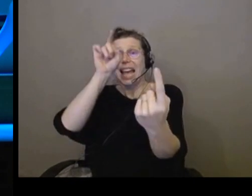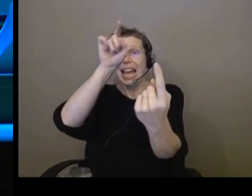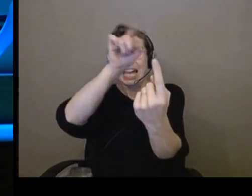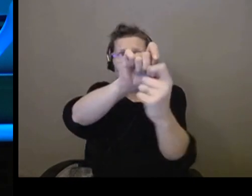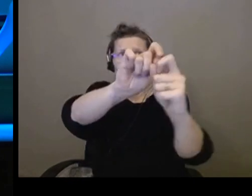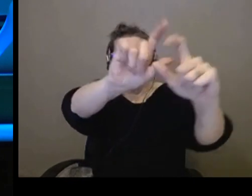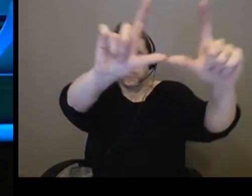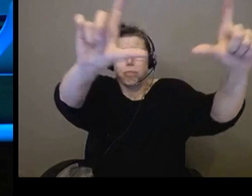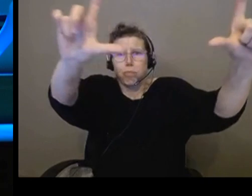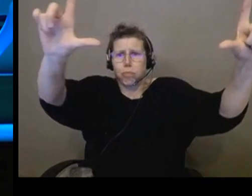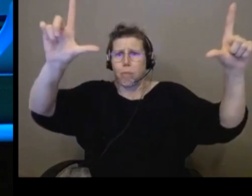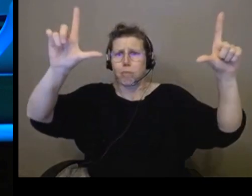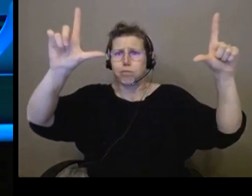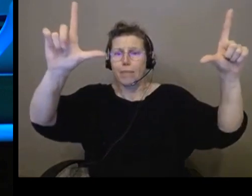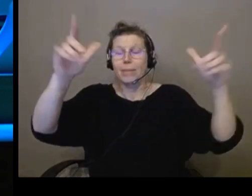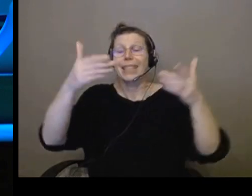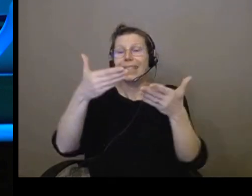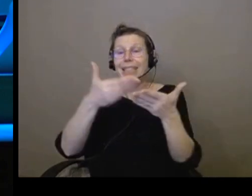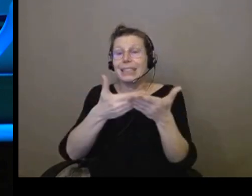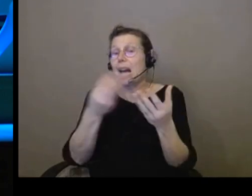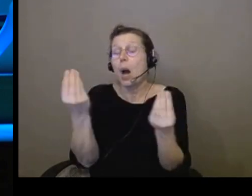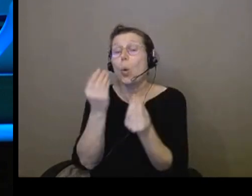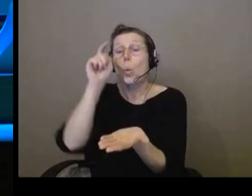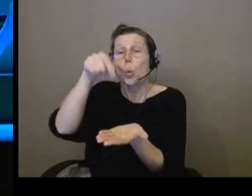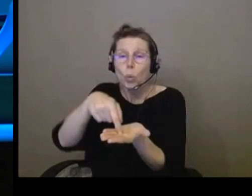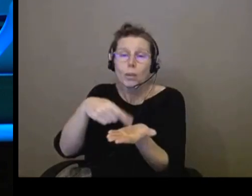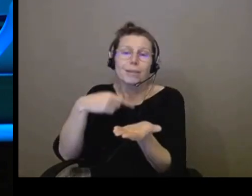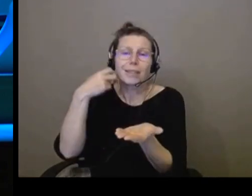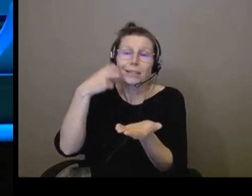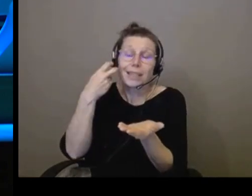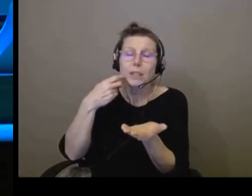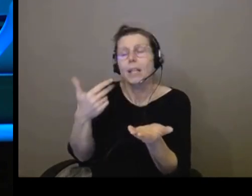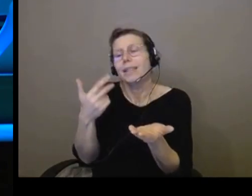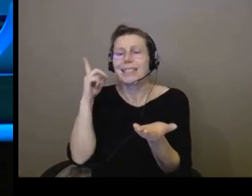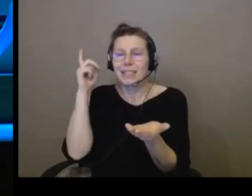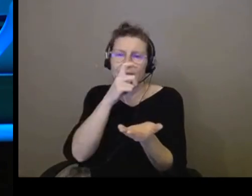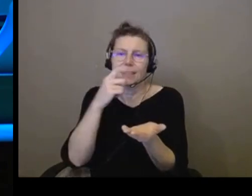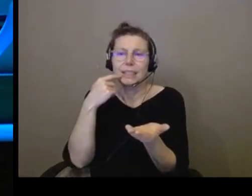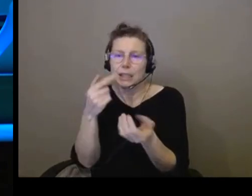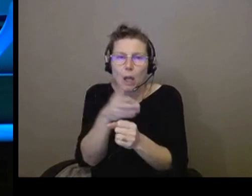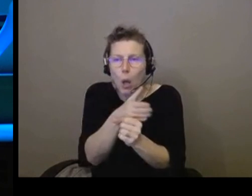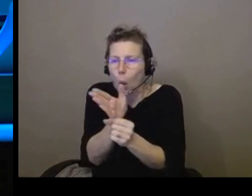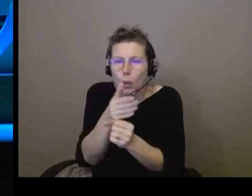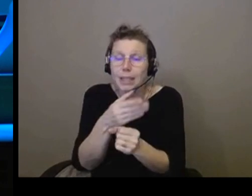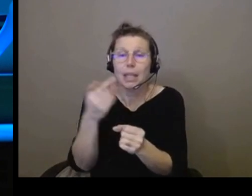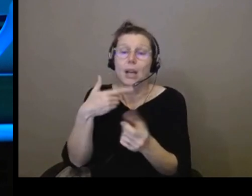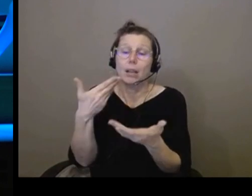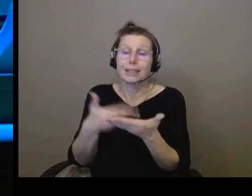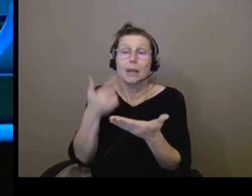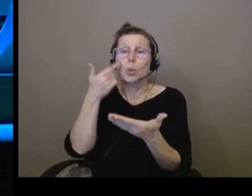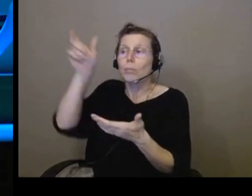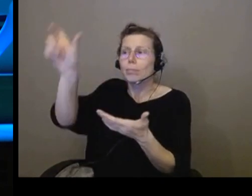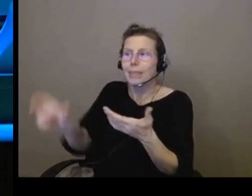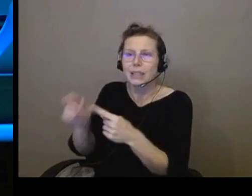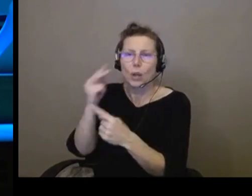pour les malvoyants et pour toutes les personnes qui ont des difficultés intellectuelles pour s'orienter, pour se retrouver dans des endroits qui sont moins